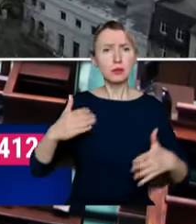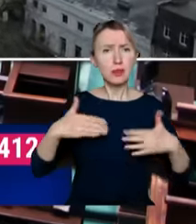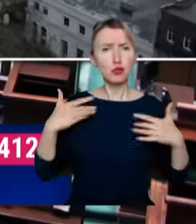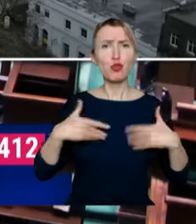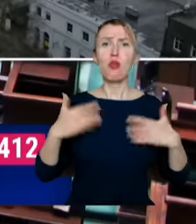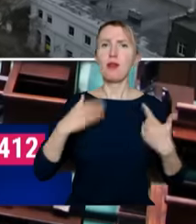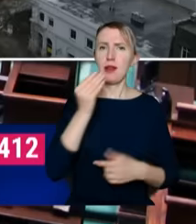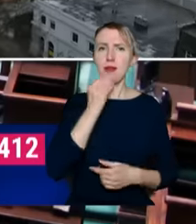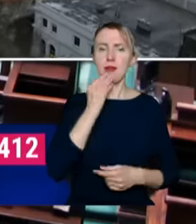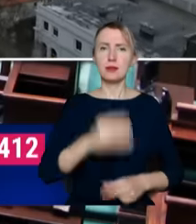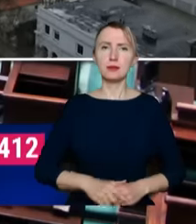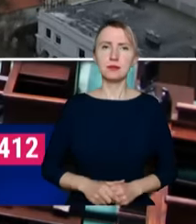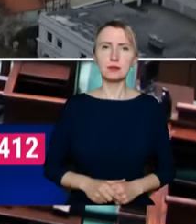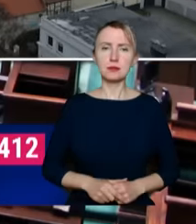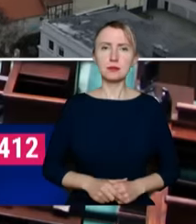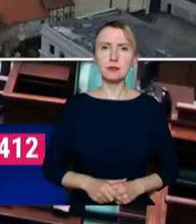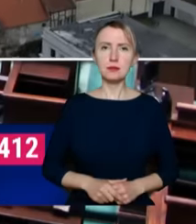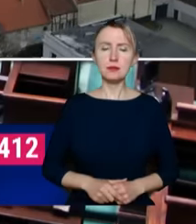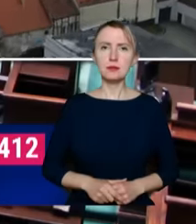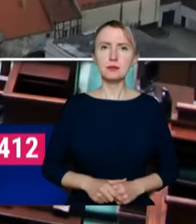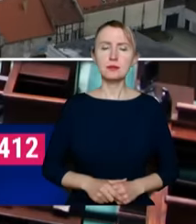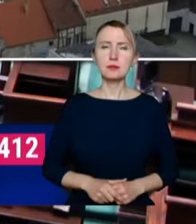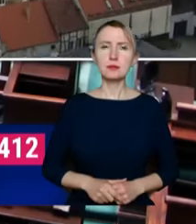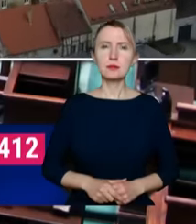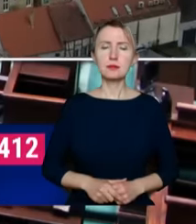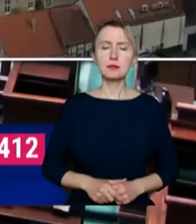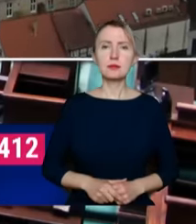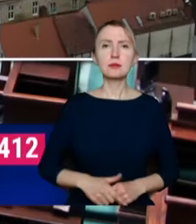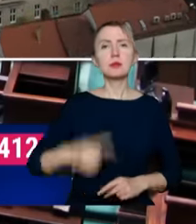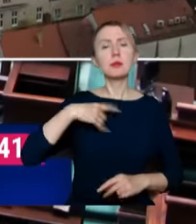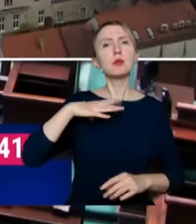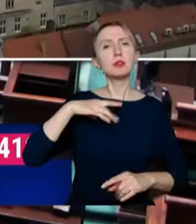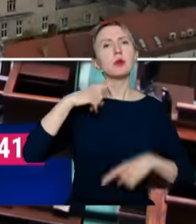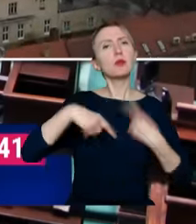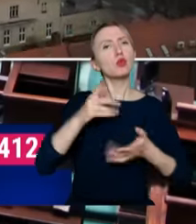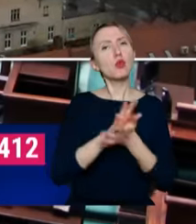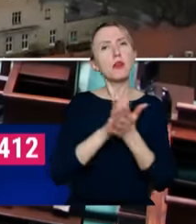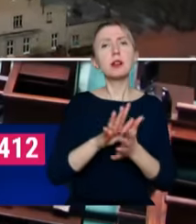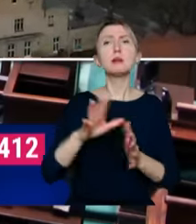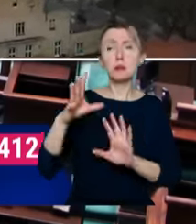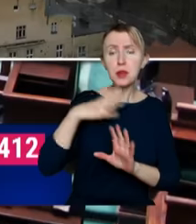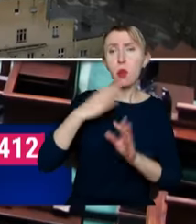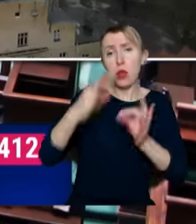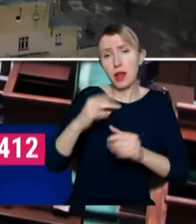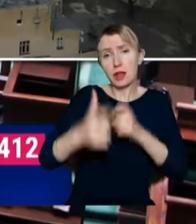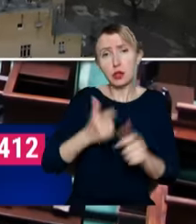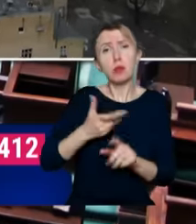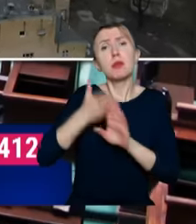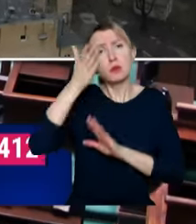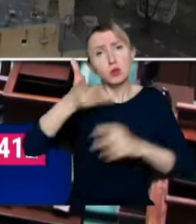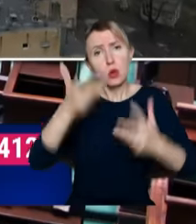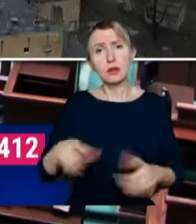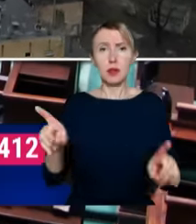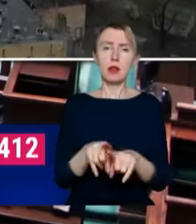zdrowego jedzenia, zdrowych towarów, które my produkowaliśmy, produkujemy i chcemy produkować. To nie może być tak, że będziemy